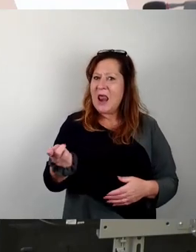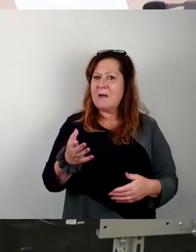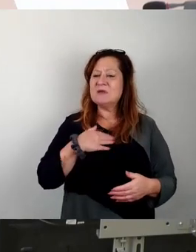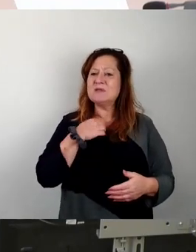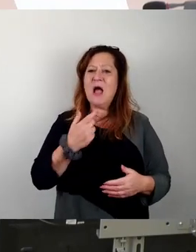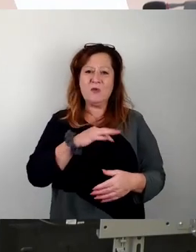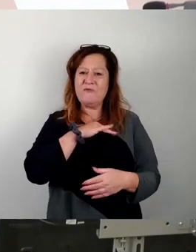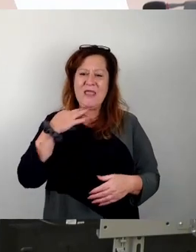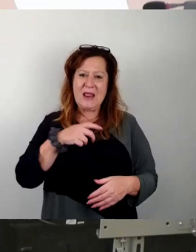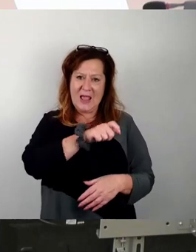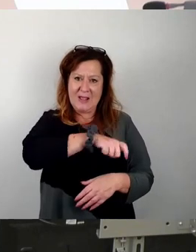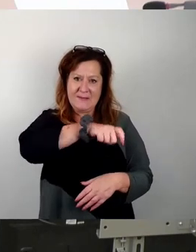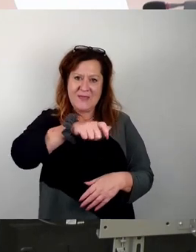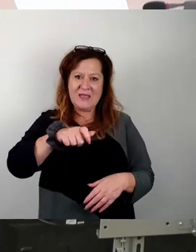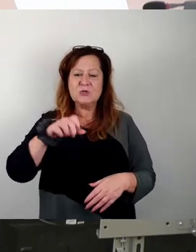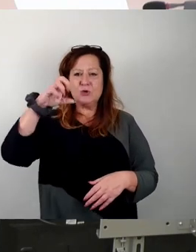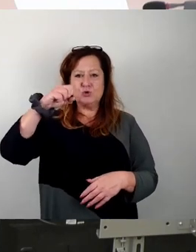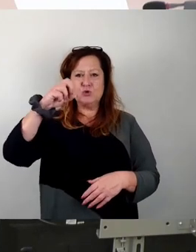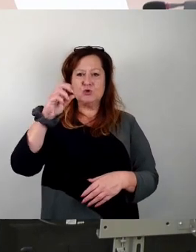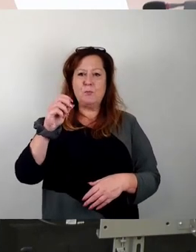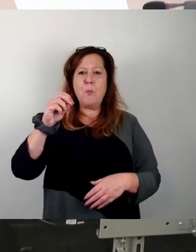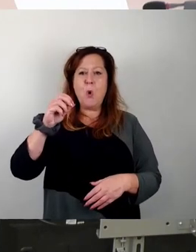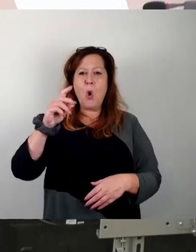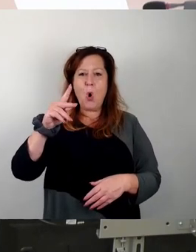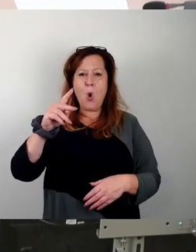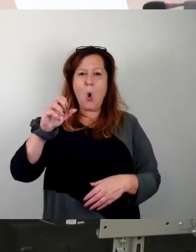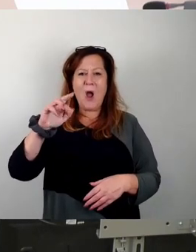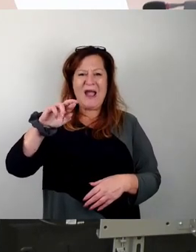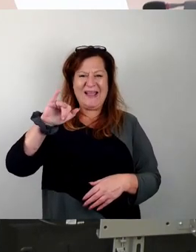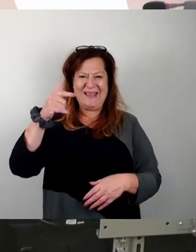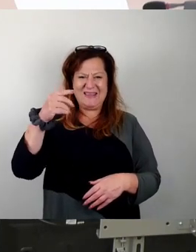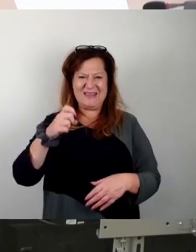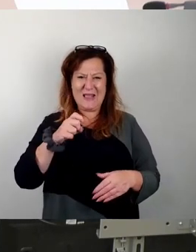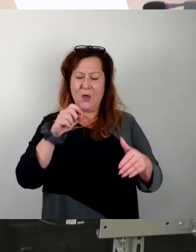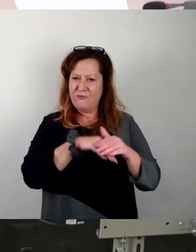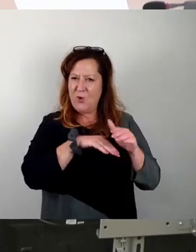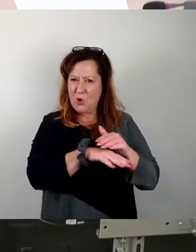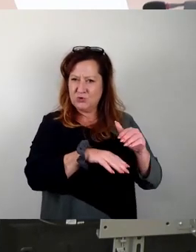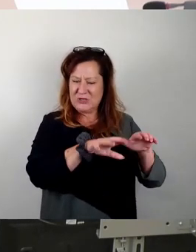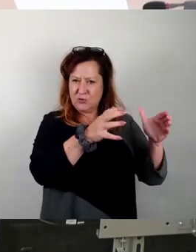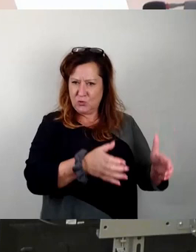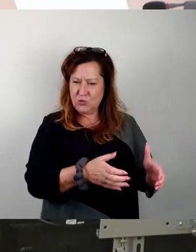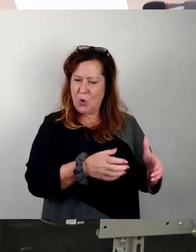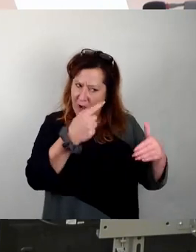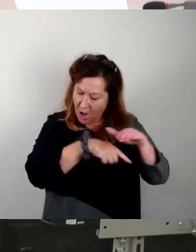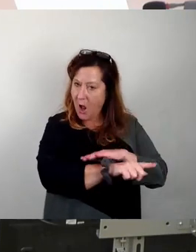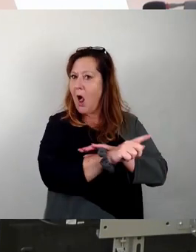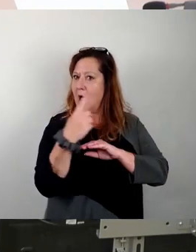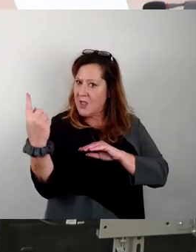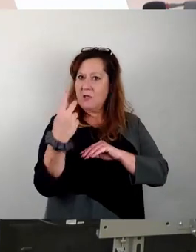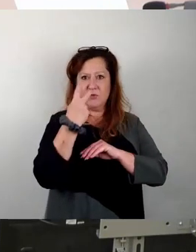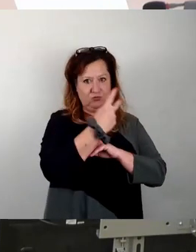viele Menschen auch in Spurwitz gemacht, hinzugehen und sich das anzuschauen, mit den Menschen dort, mit dem Sicherheitsdienst, mit dem Betreiber zu sprechen.